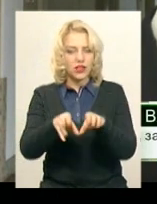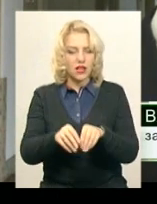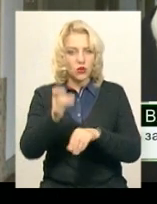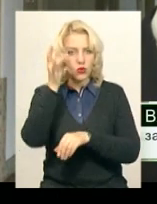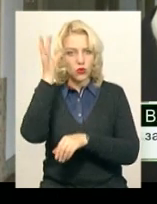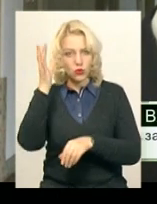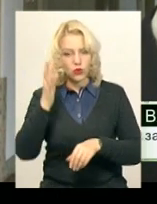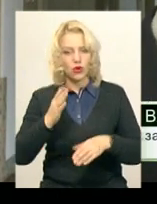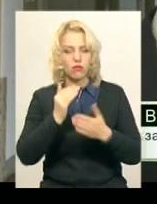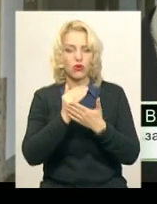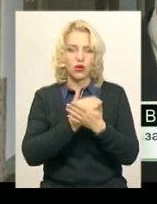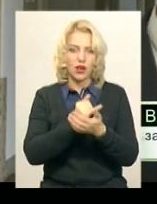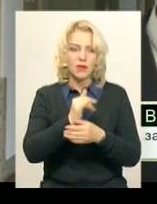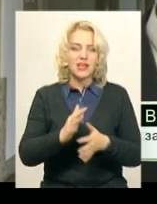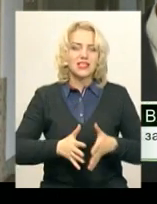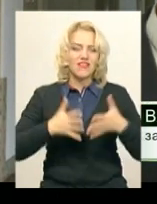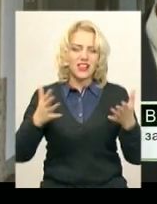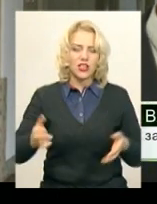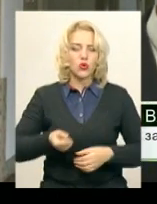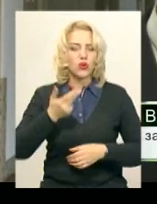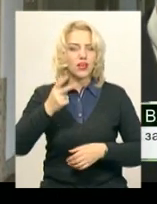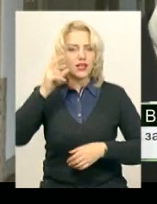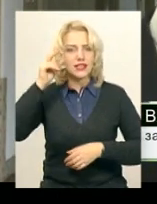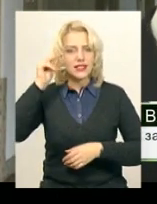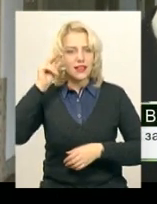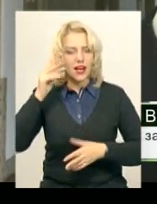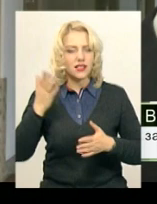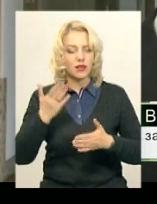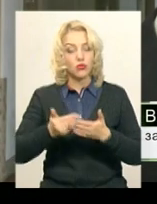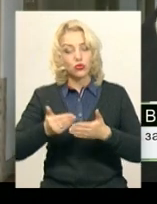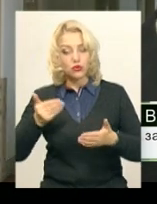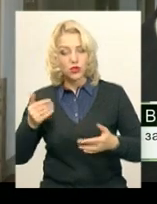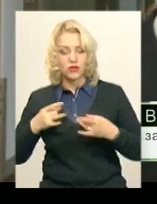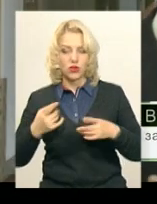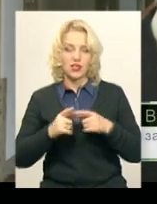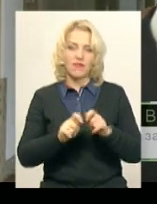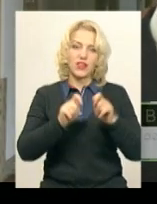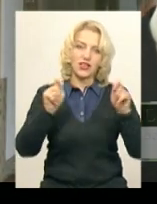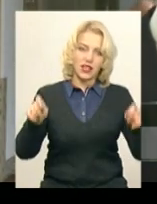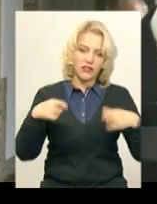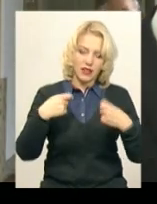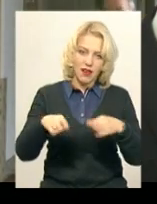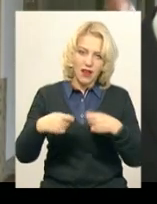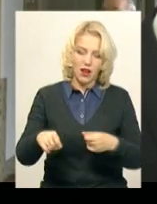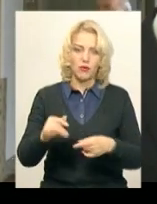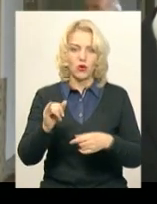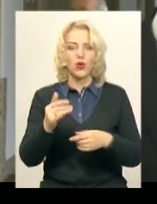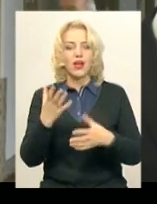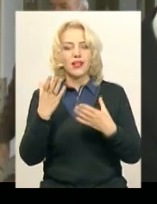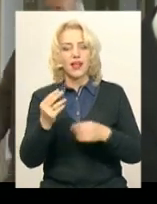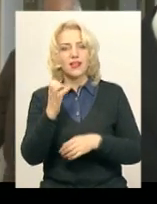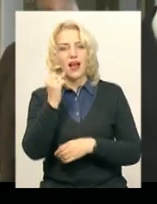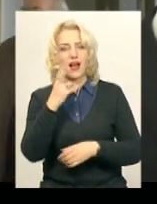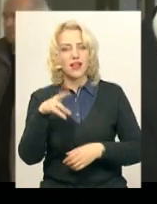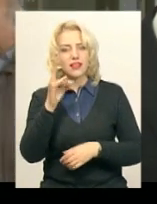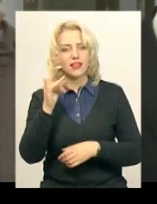пов'язане з великою кількістю дат, які будуть до святкування. Тобто це і відкриття ярмарку, і День Андрія,